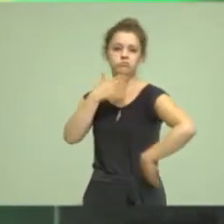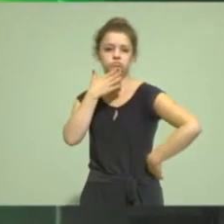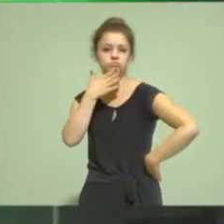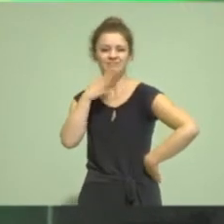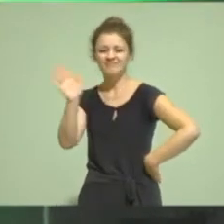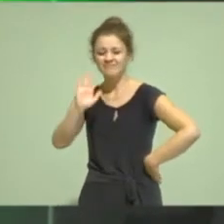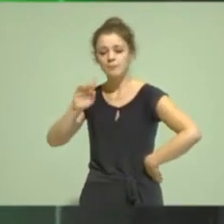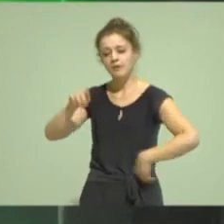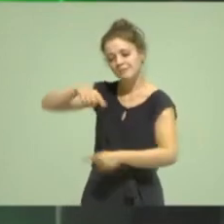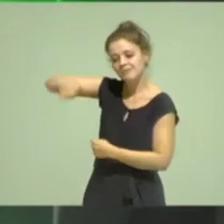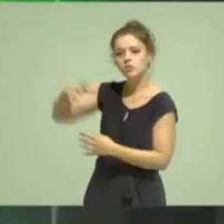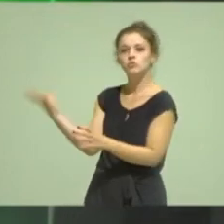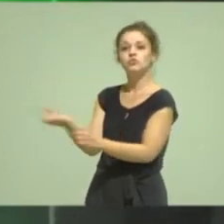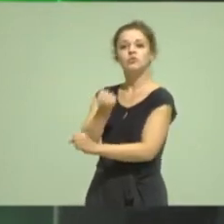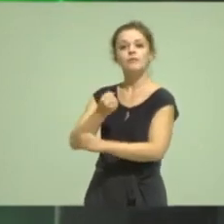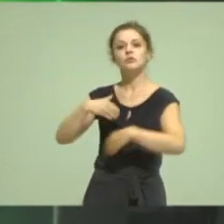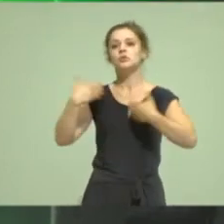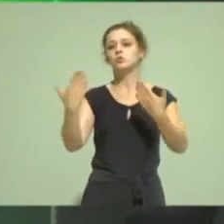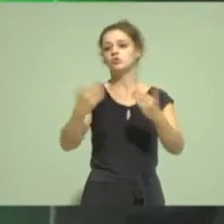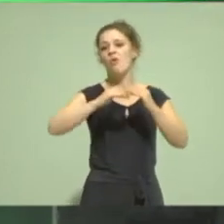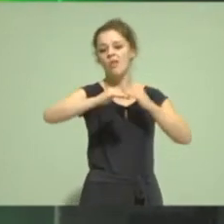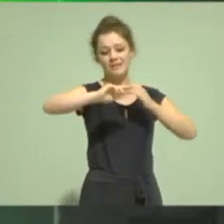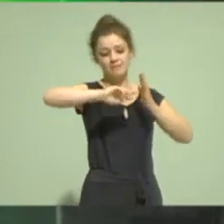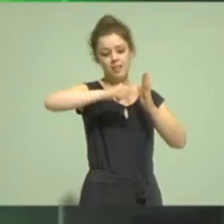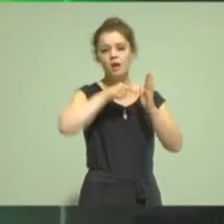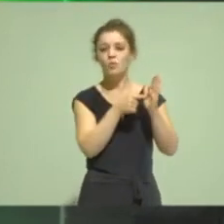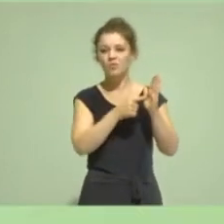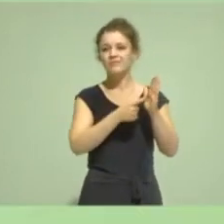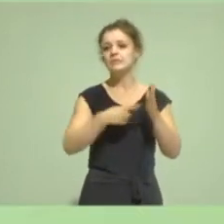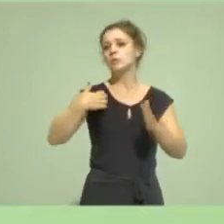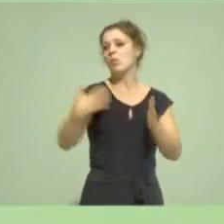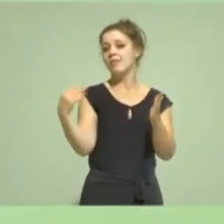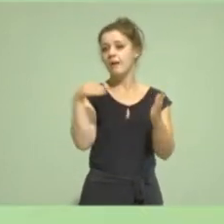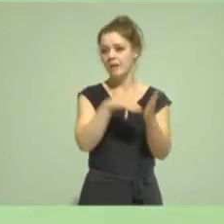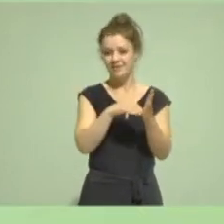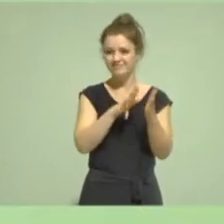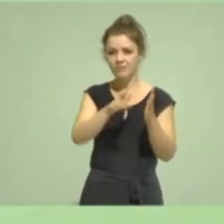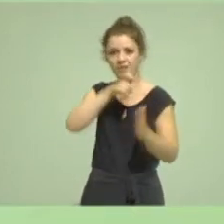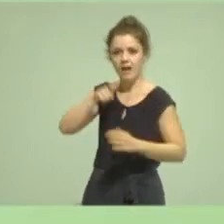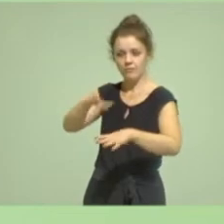dass die Landesplanung in grüner Zuständigkeit ist. Weil mit der Landesplanung